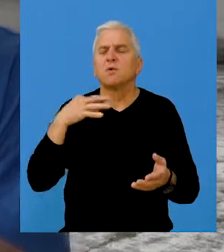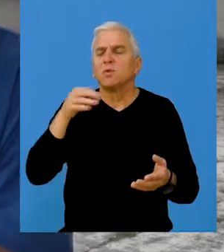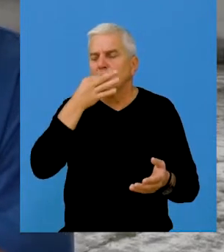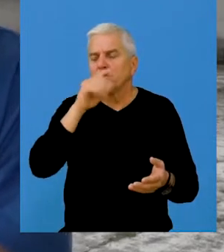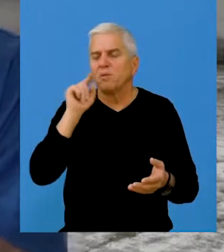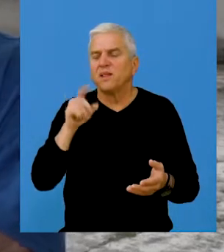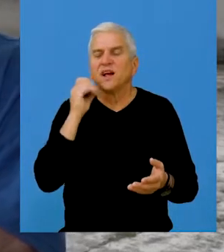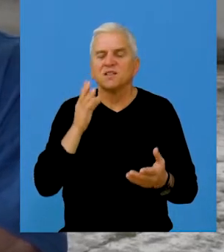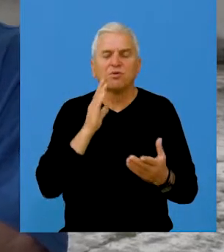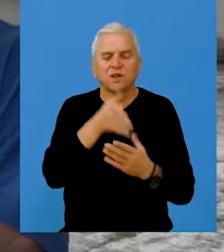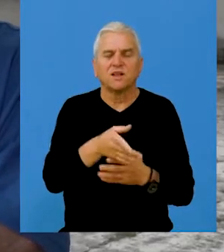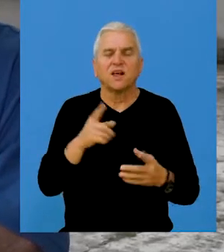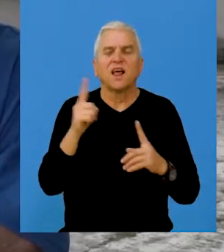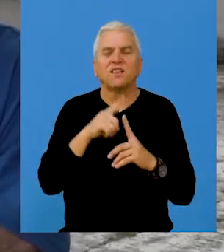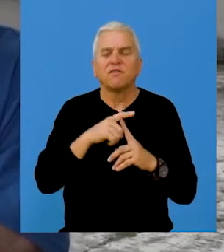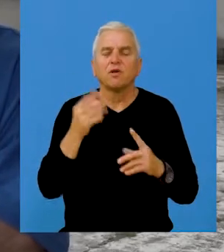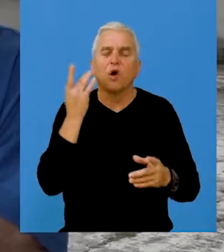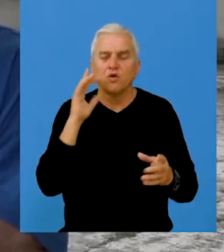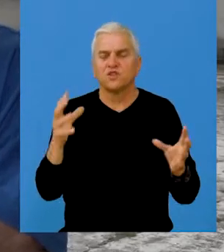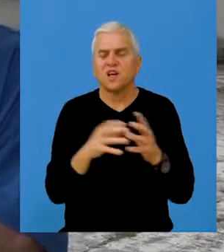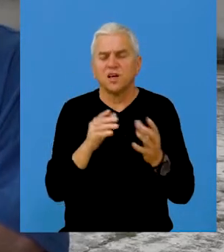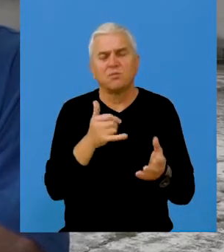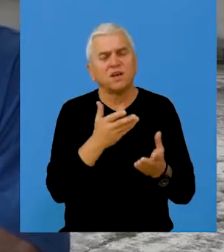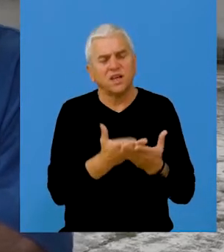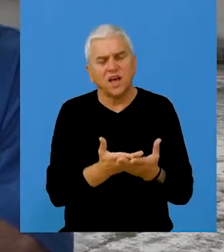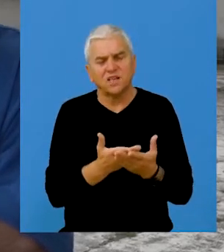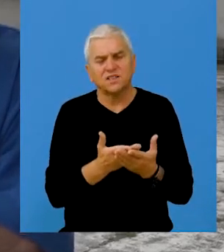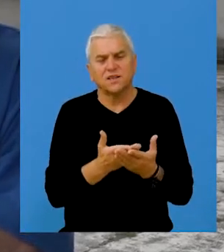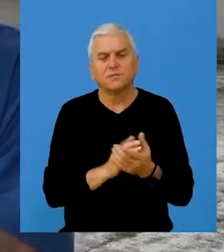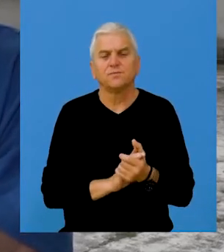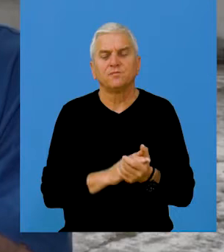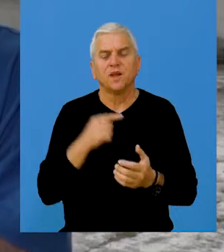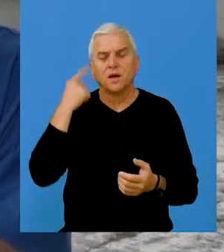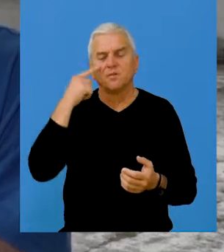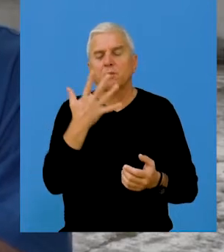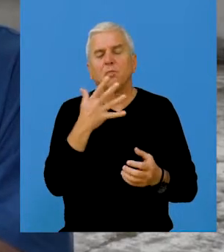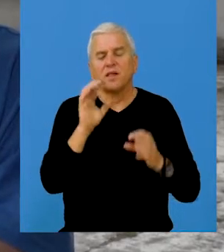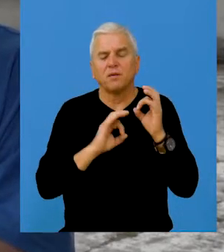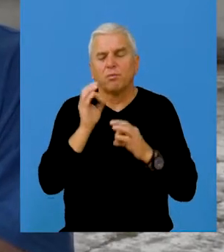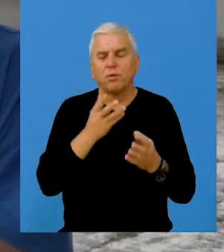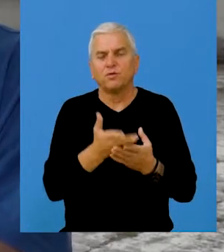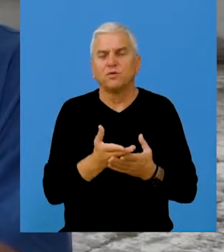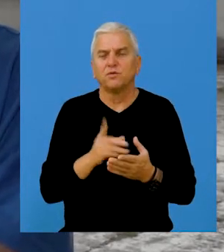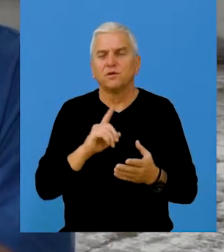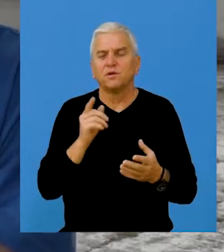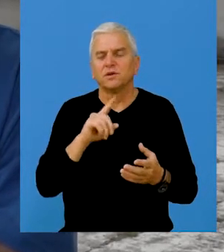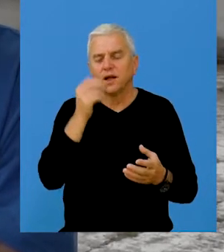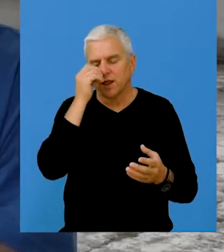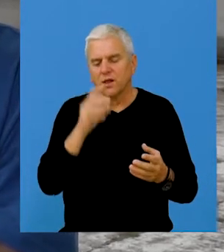kad ćemo probiti taj bedem. Inače, Tavankut, odlična ekipa, mislim da sa tih pet bodova